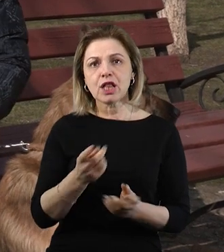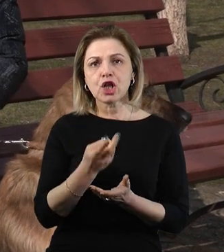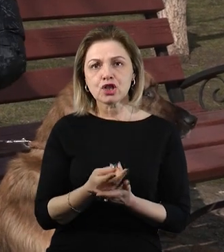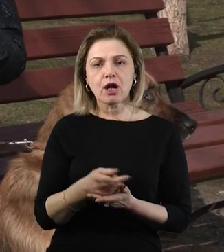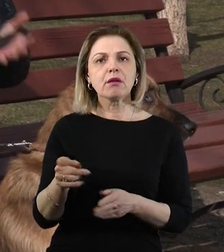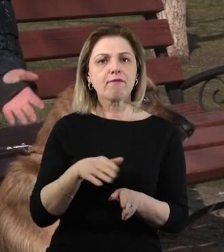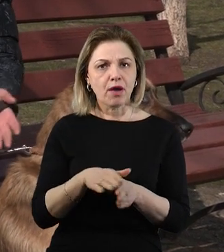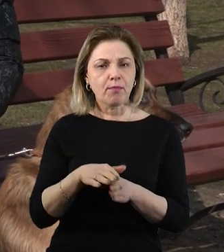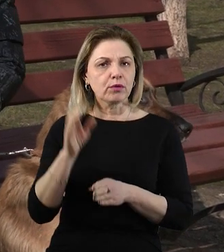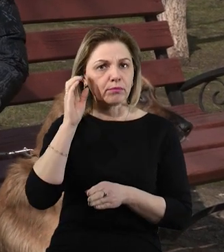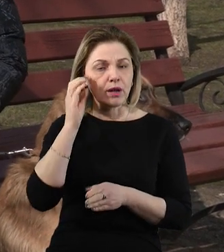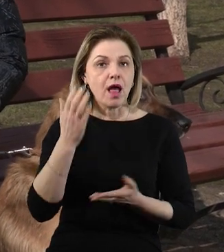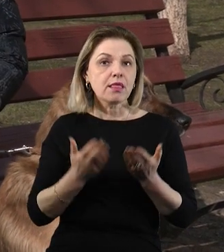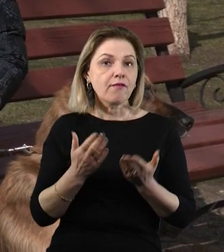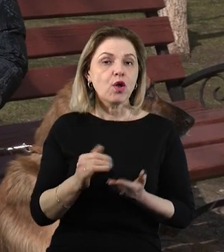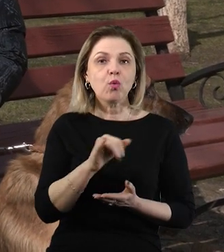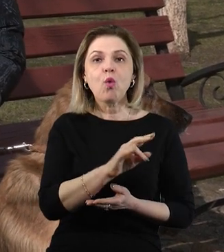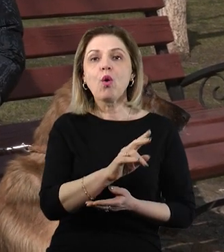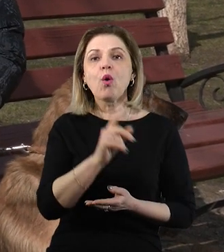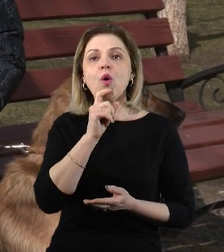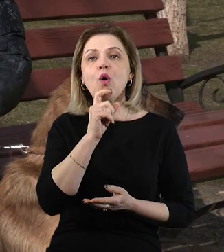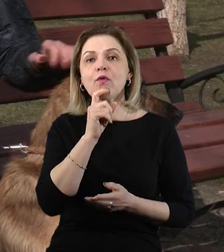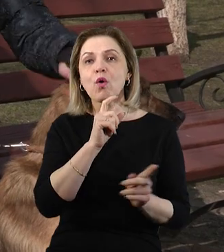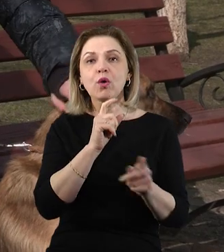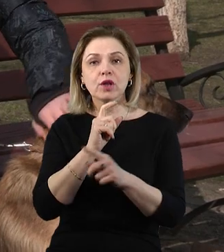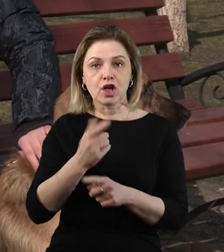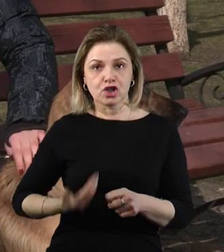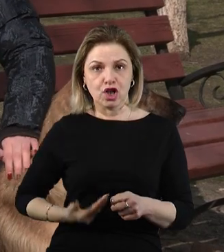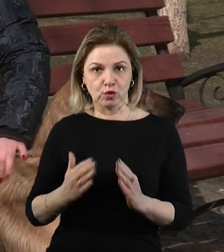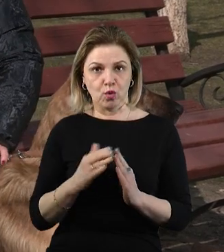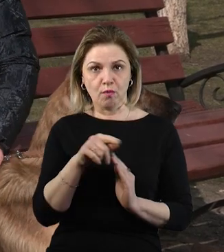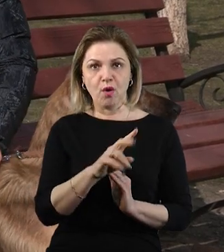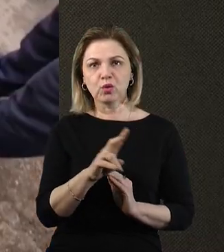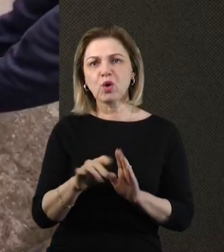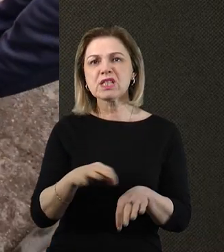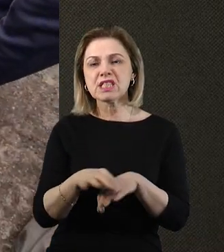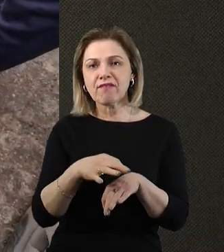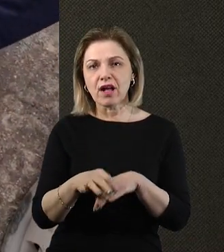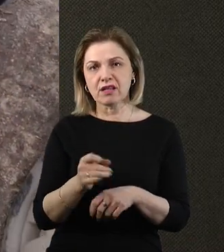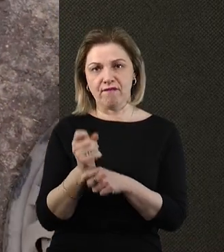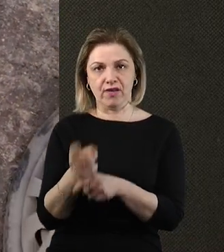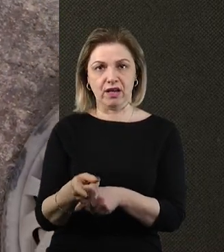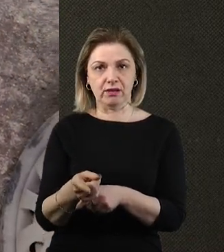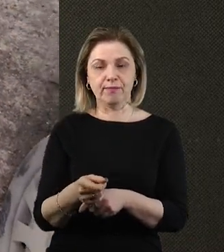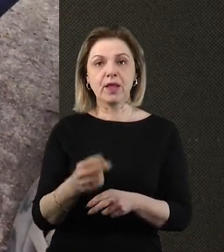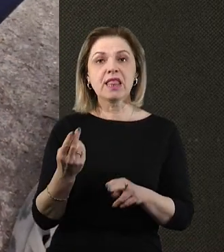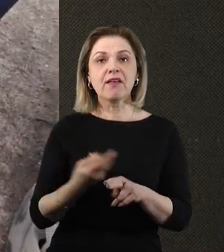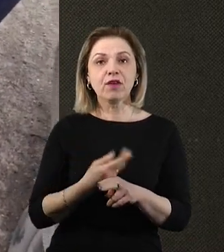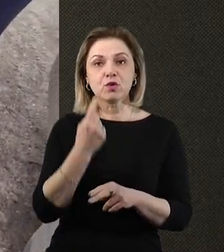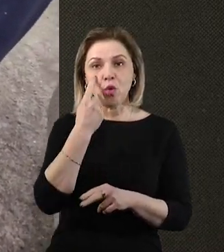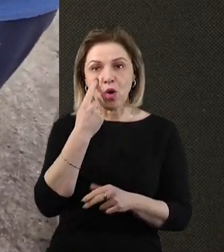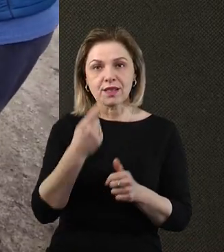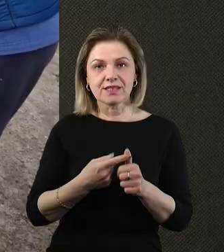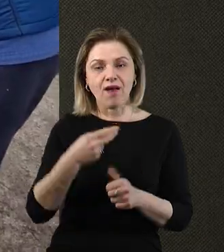біляді, і додому у когось жил. Але хтось, біляді, поїздивався, надаєл і викинув. Через відсутність одного ока